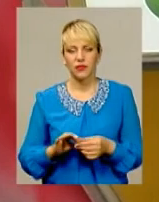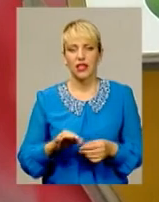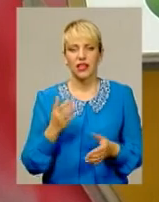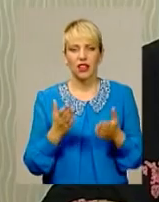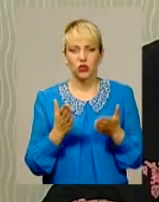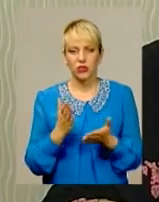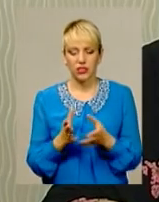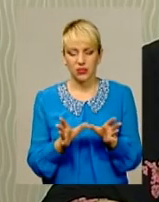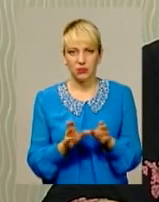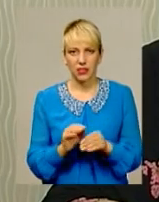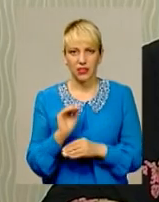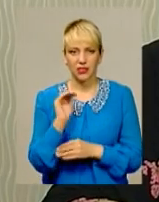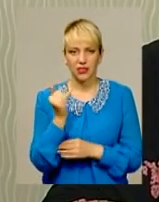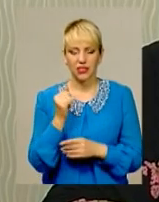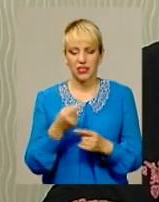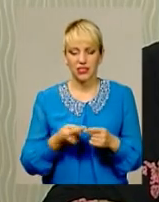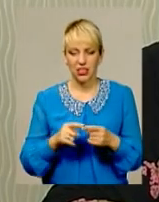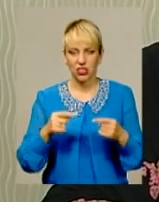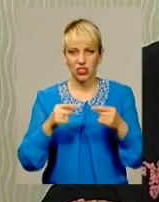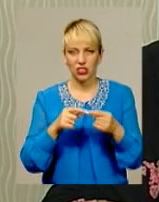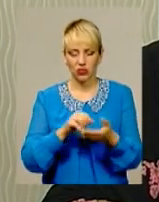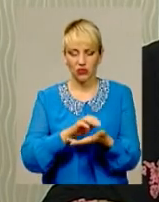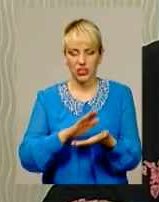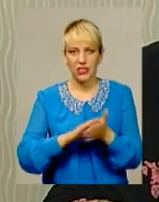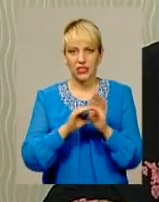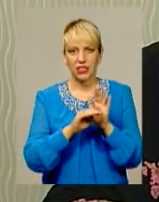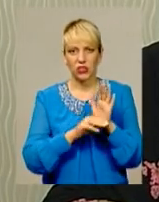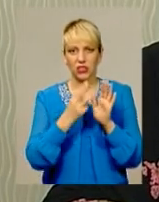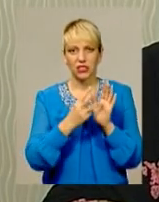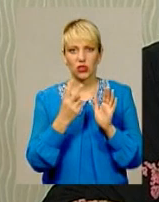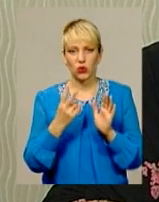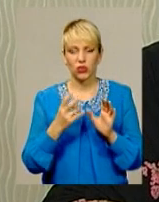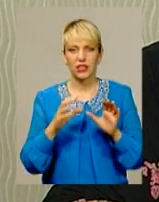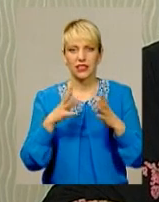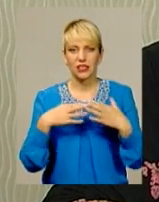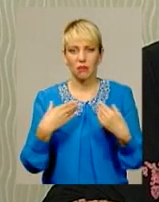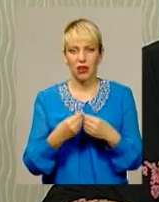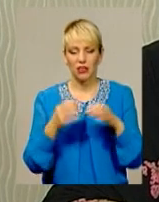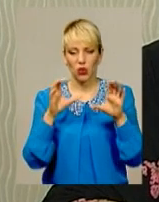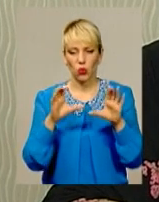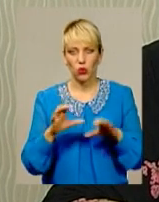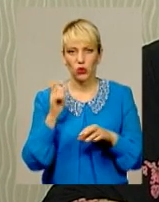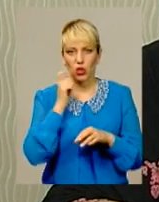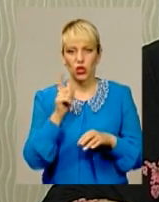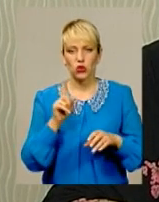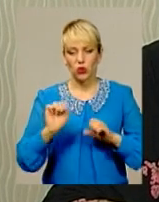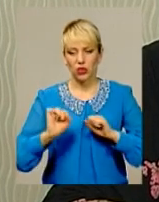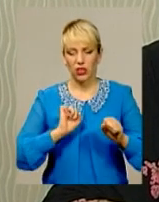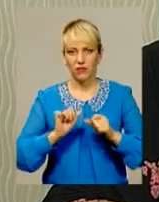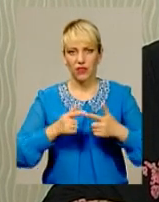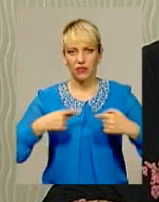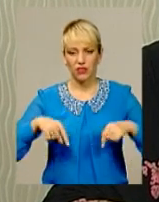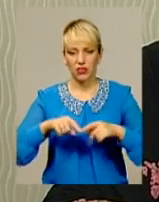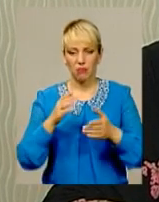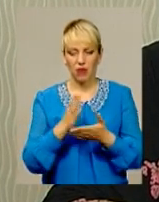якщо є спільна дитина. І це чітко визначено на статті 32 Сімейного кодексу України, що керівник відділу має право і зобов